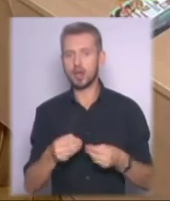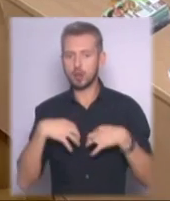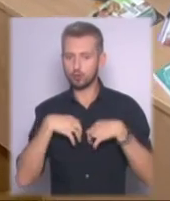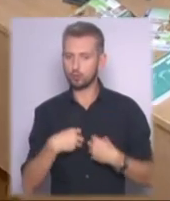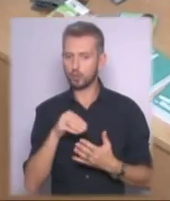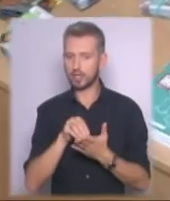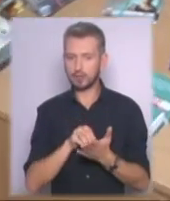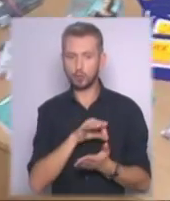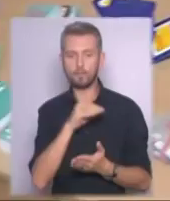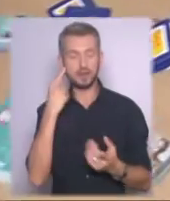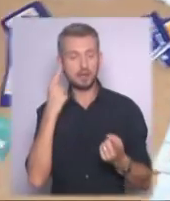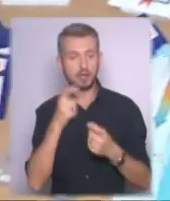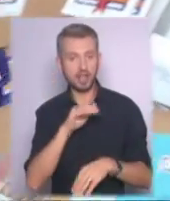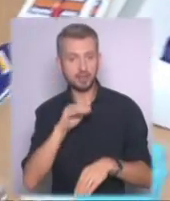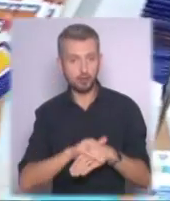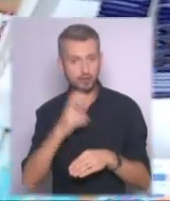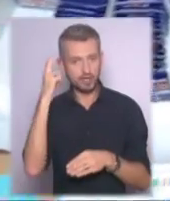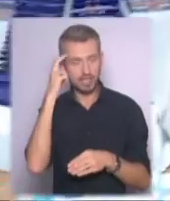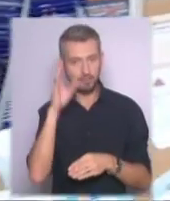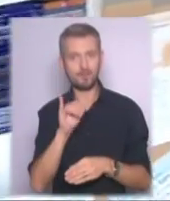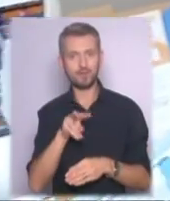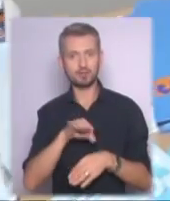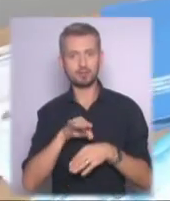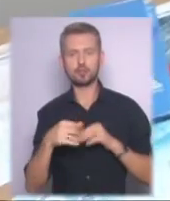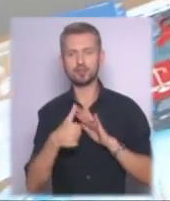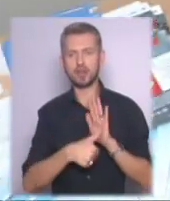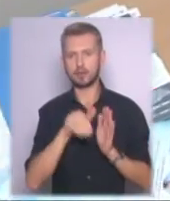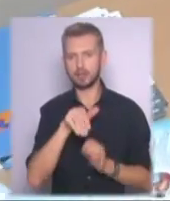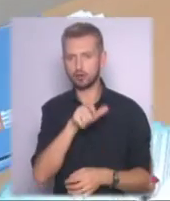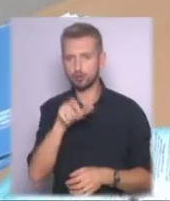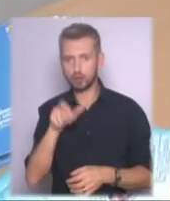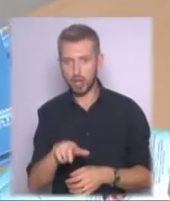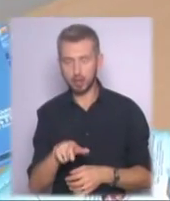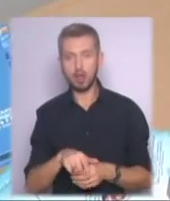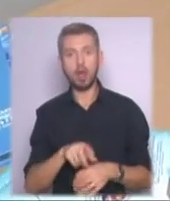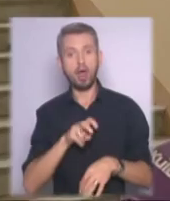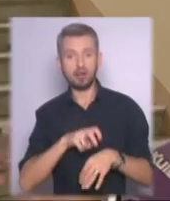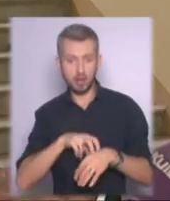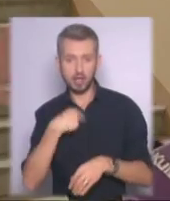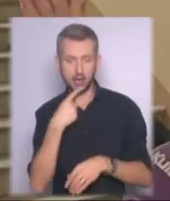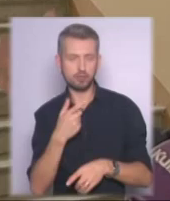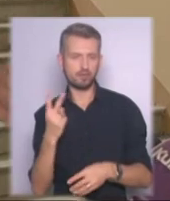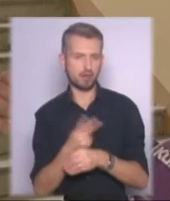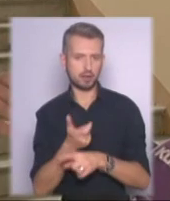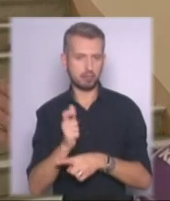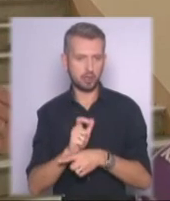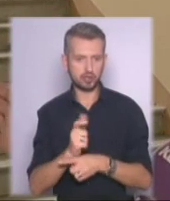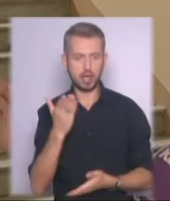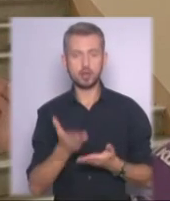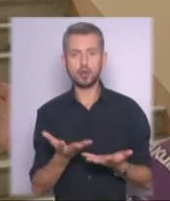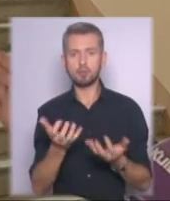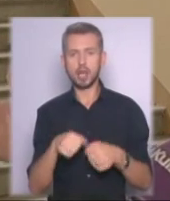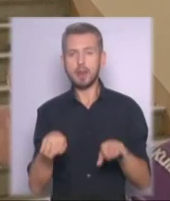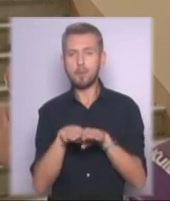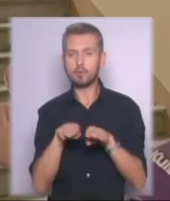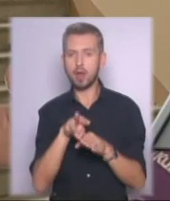Офіційні дані свідчать, у столиці віллпозитивних близько 16 тисяч людей. За оцінками лікарів їх удвічі більше. Якщо брати порівняння з Мюнхеном,